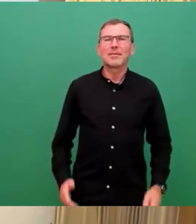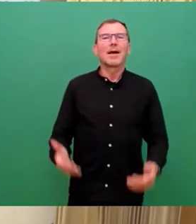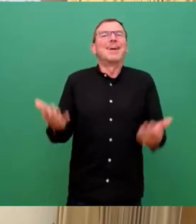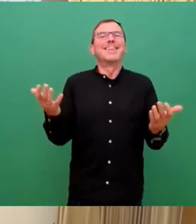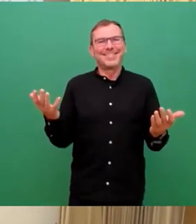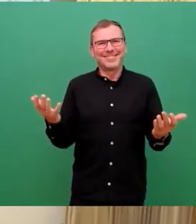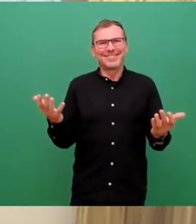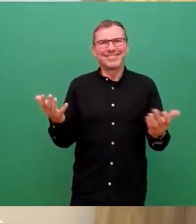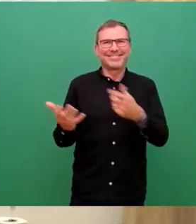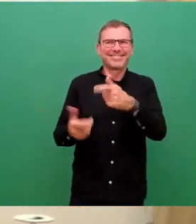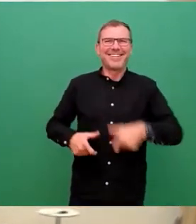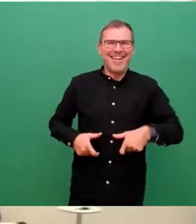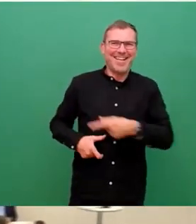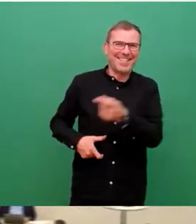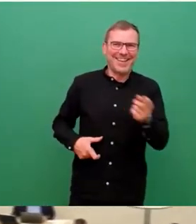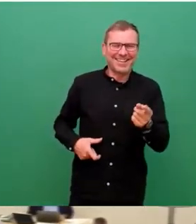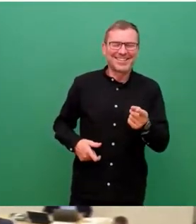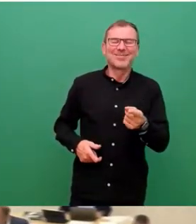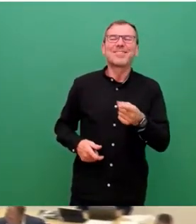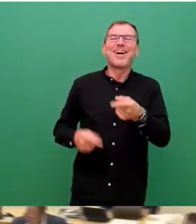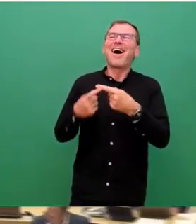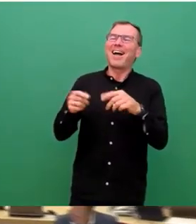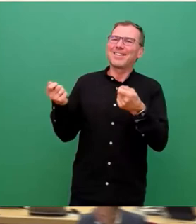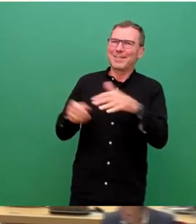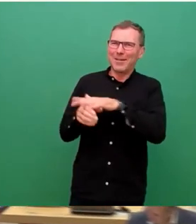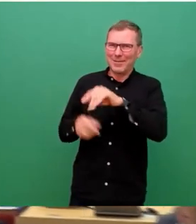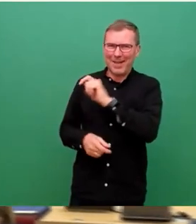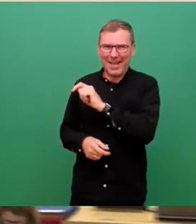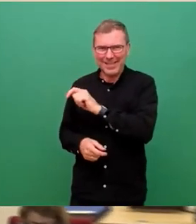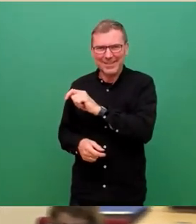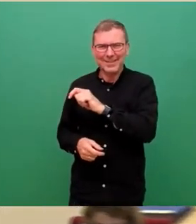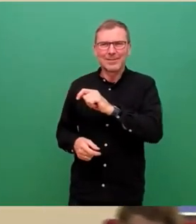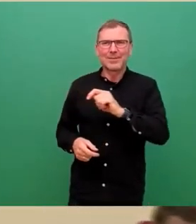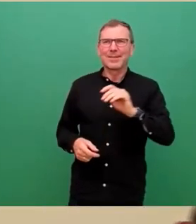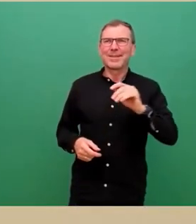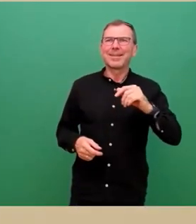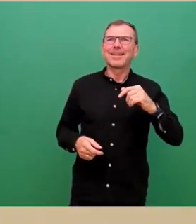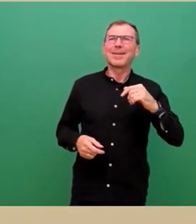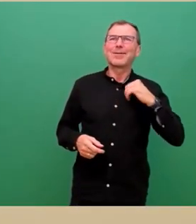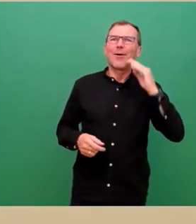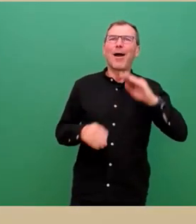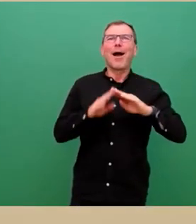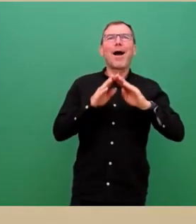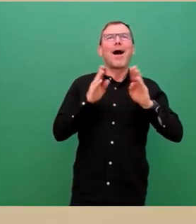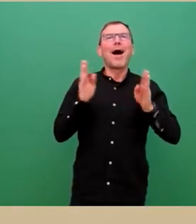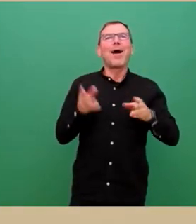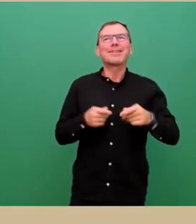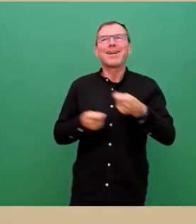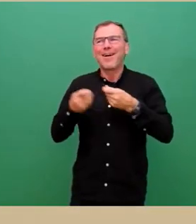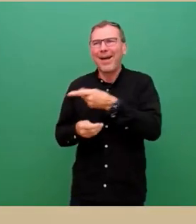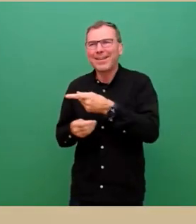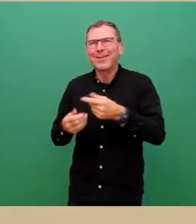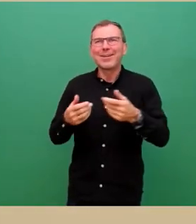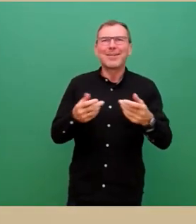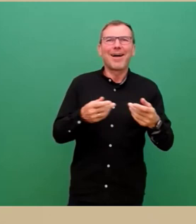Also, das ist ja ein anderer Geschäftsbereich, ich höre, wie den Verhandlungen zwischen den Fraktionen